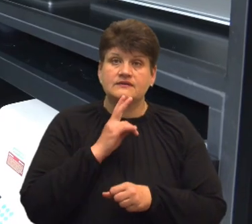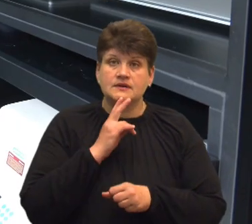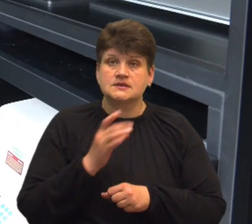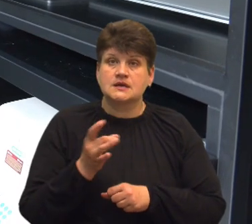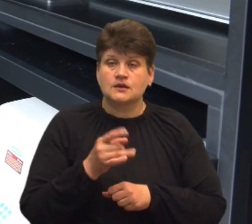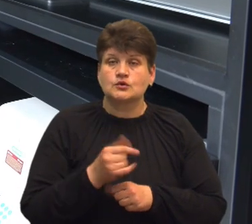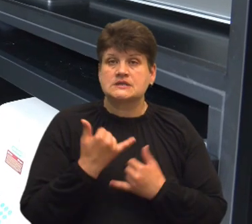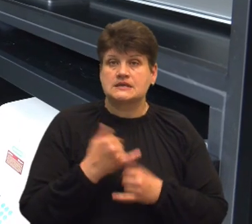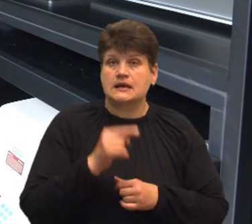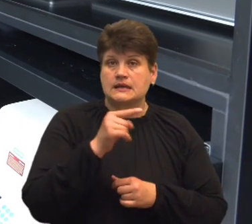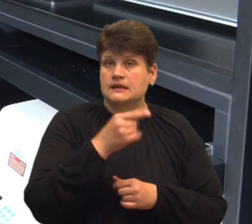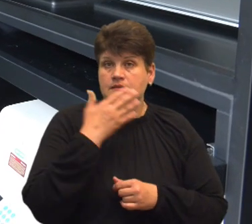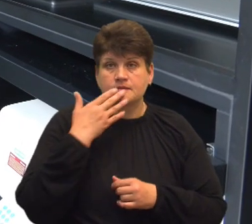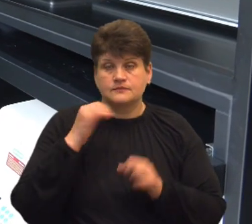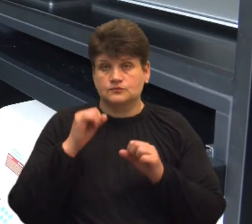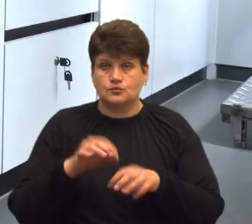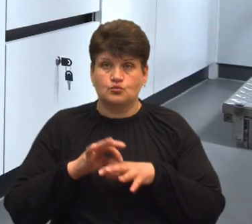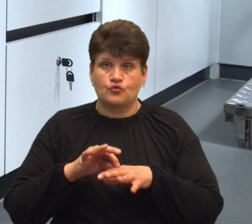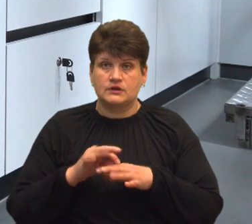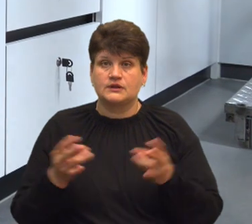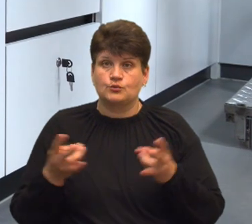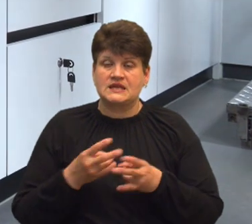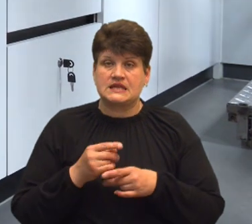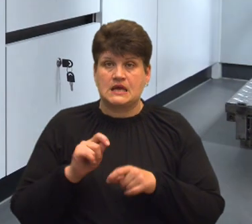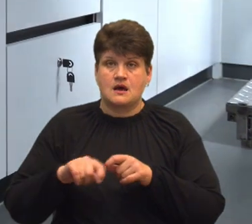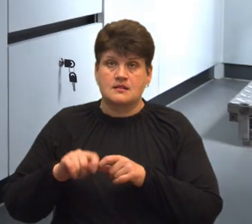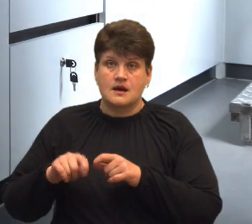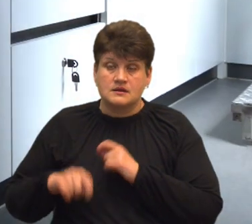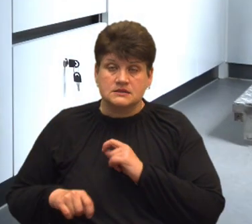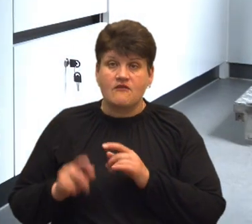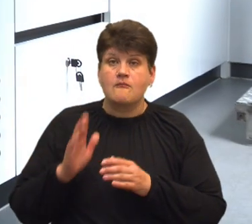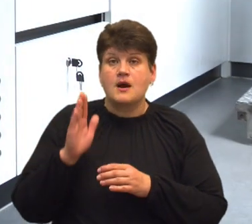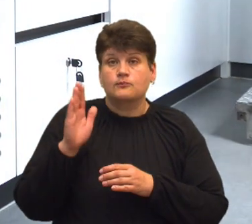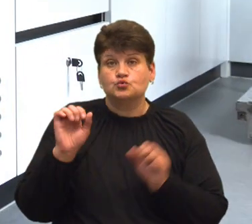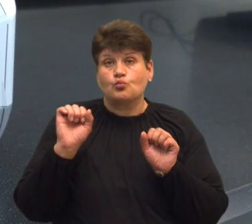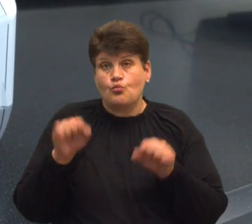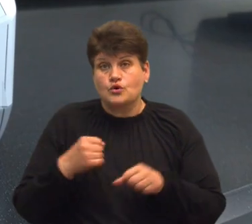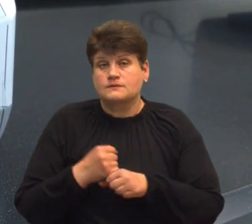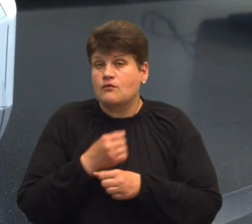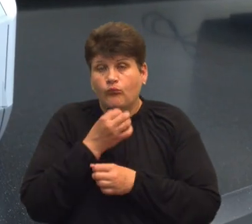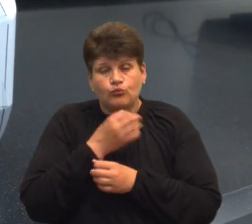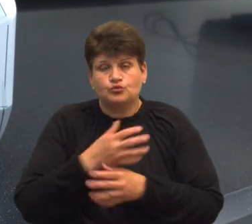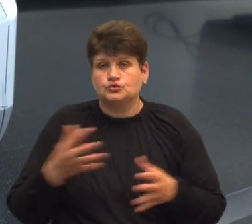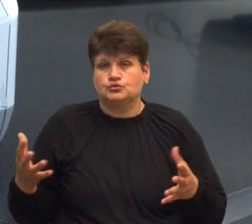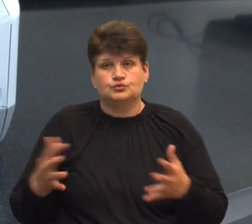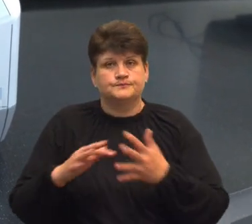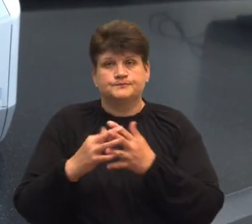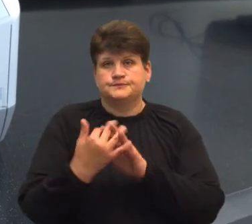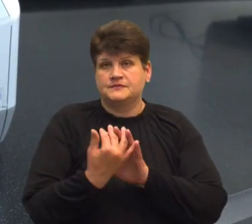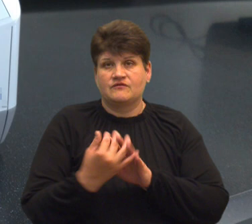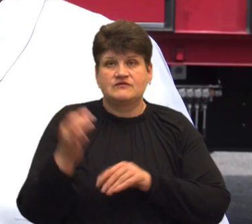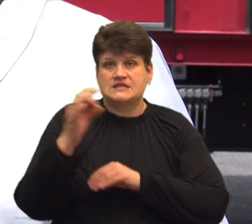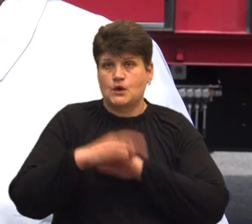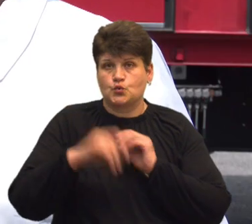оскільки зараз там немає змоги проводити необхідні аналізи. В майбутньому мобільна лабораторія може працювати в будь-якому населеному пункті на заході